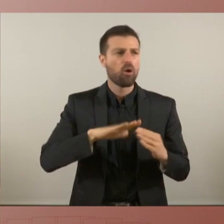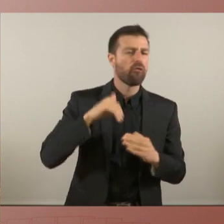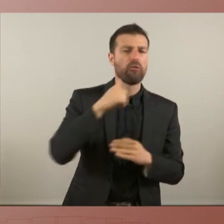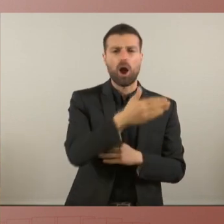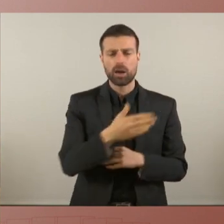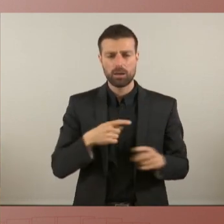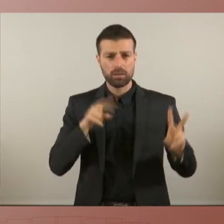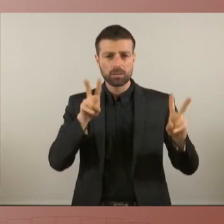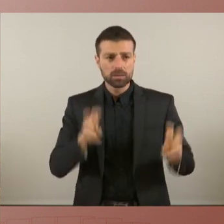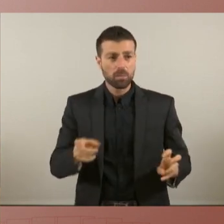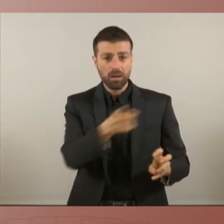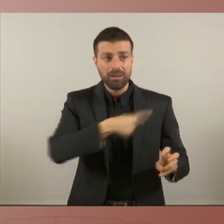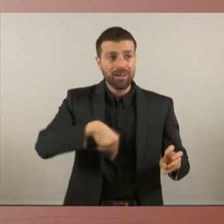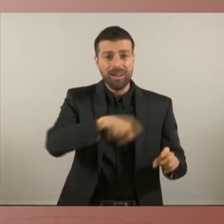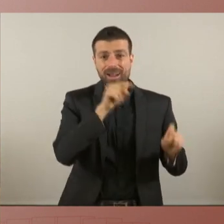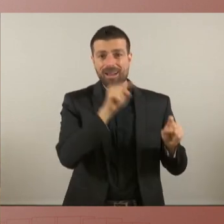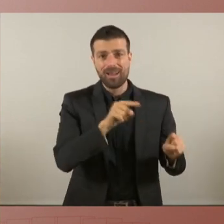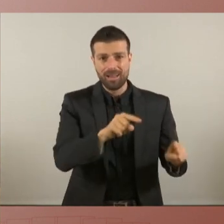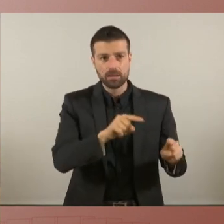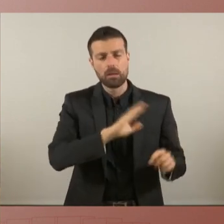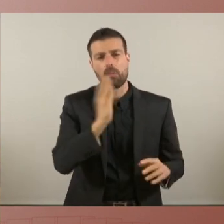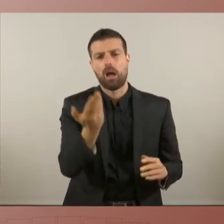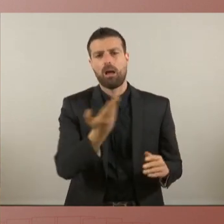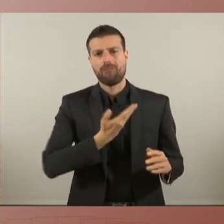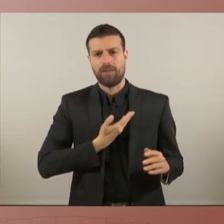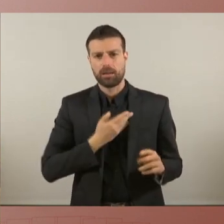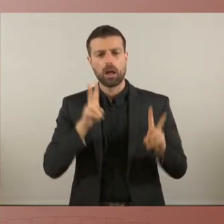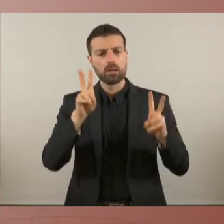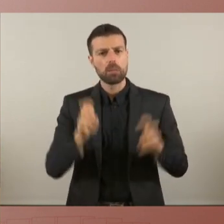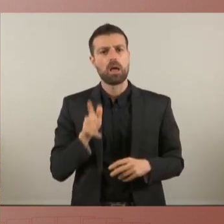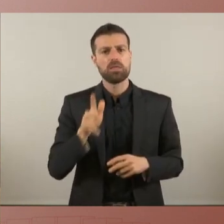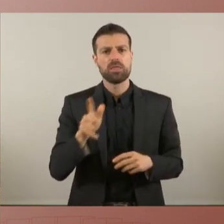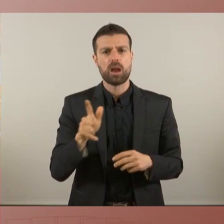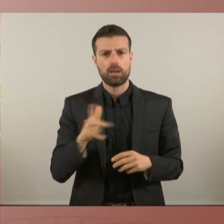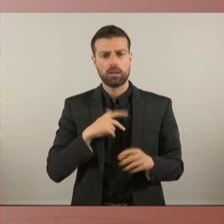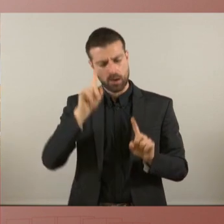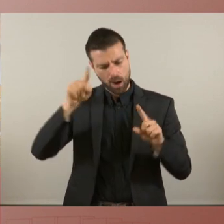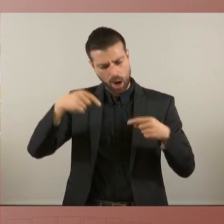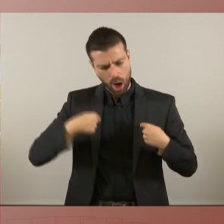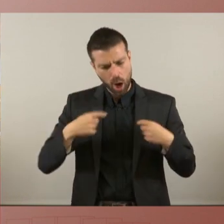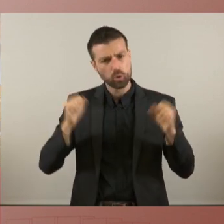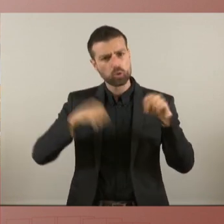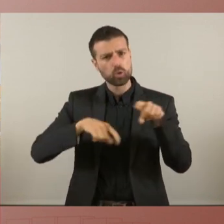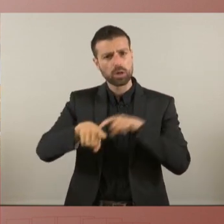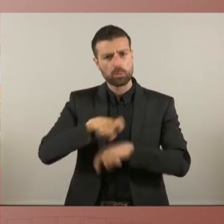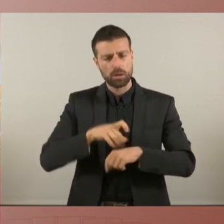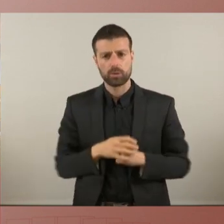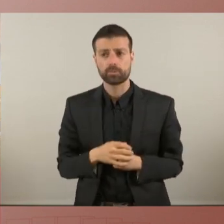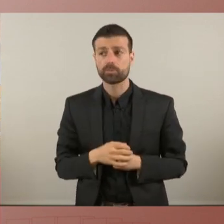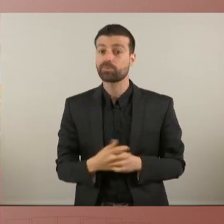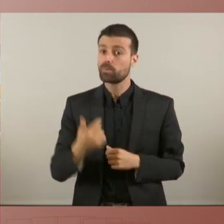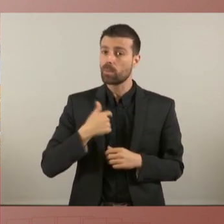qui realment ens estan impedint aquest exercici del dret a l'autodeterminació faig un avís